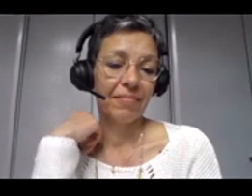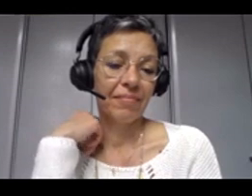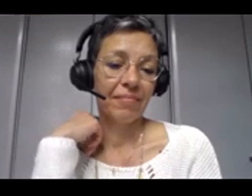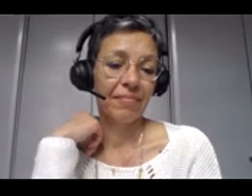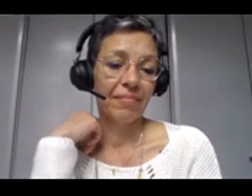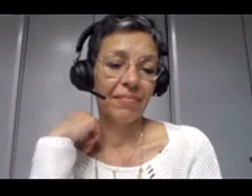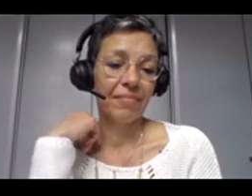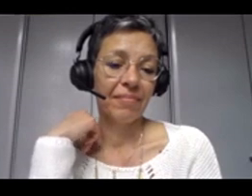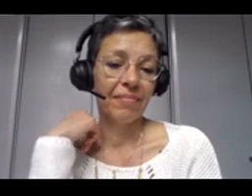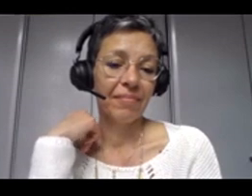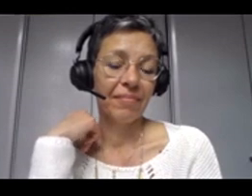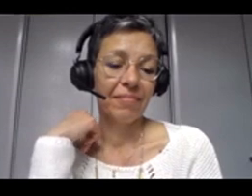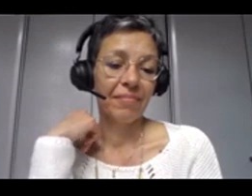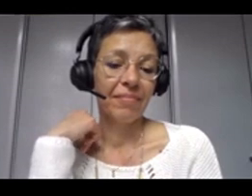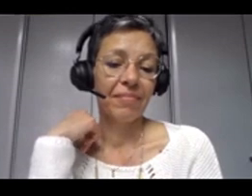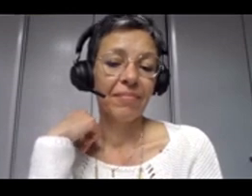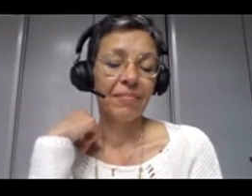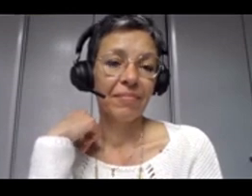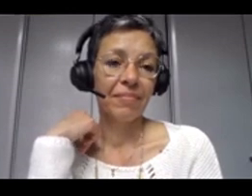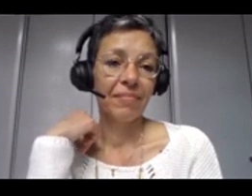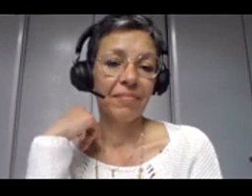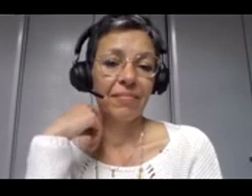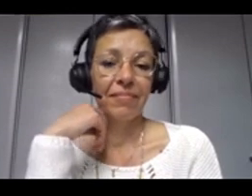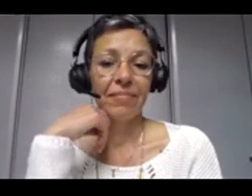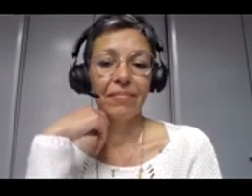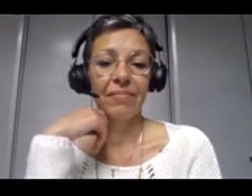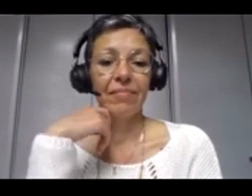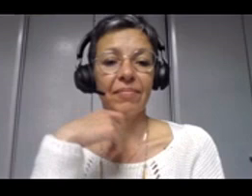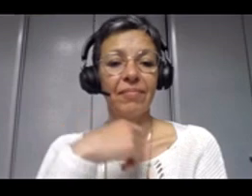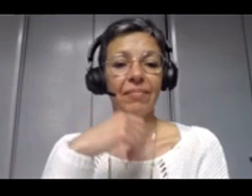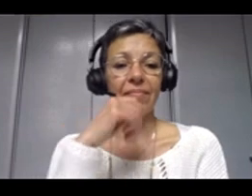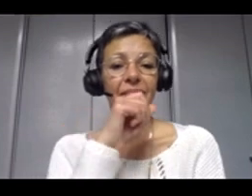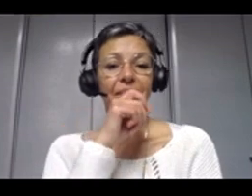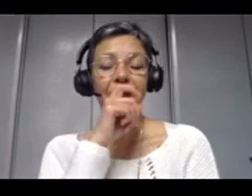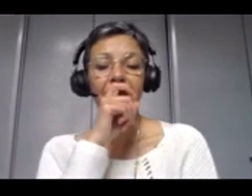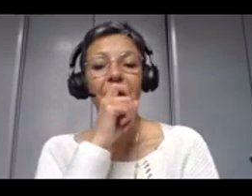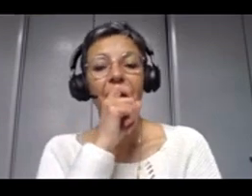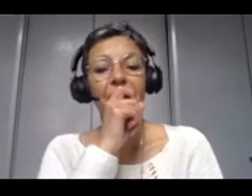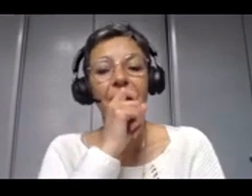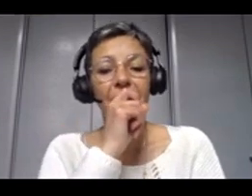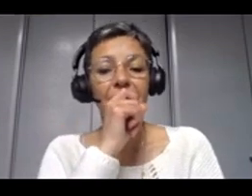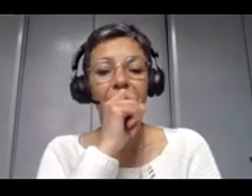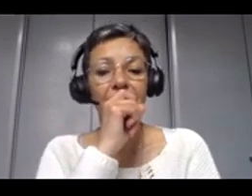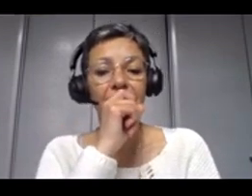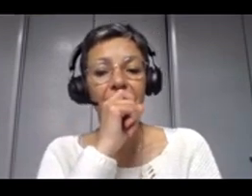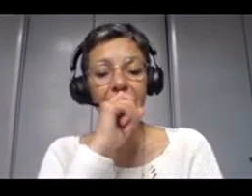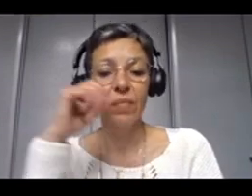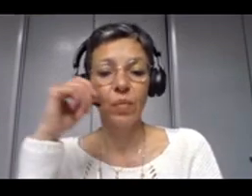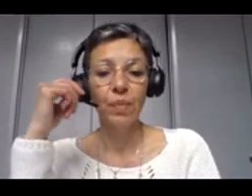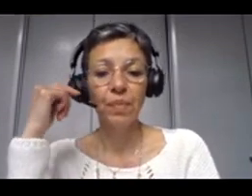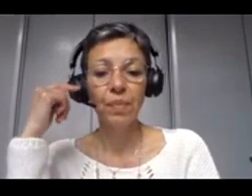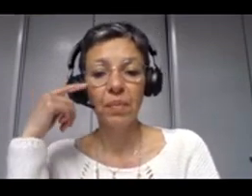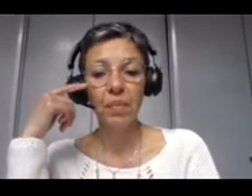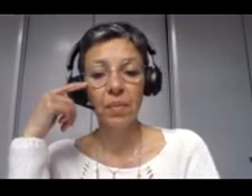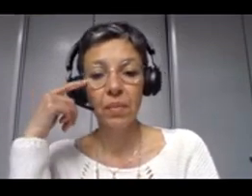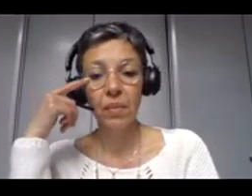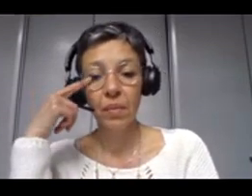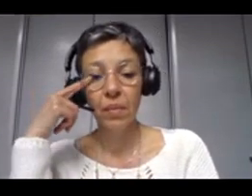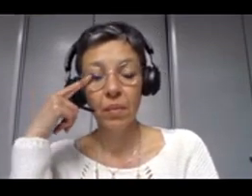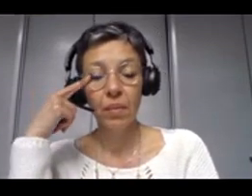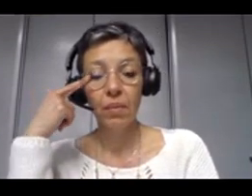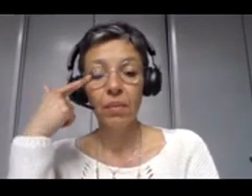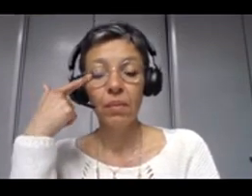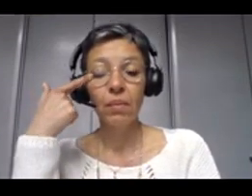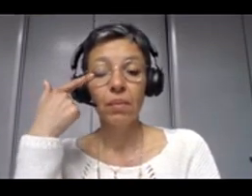pour bien vous insérer dans les projets. Alors là, ce que je vous ai mis, je vous ai mis des extraits qui m'a semblé les plus importants, c'est sur la partie